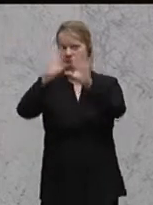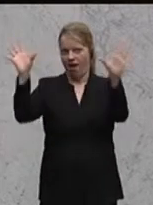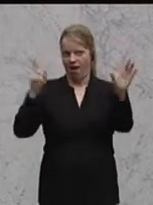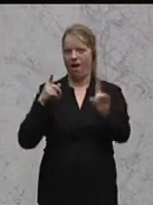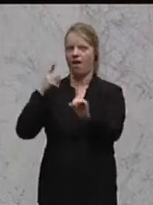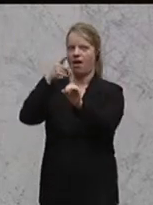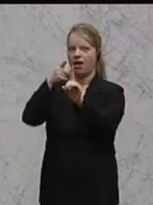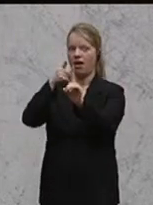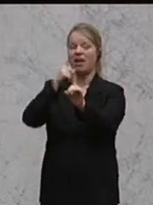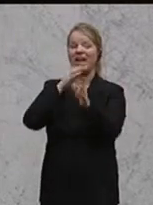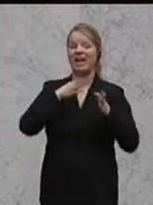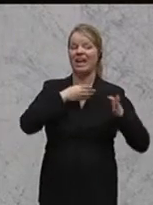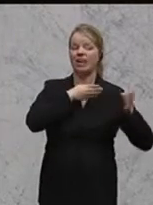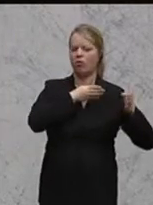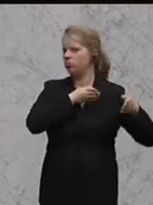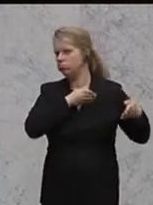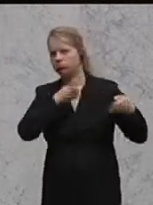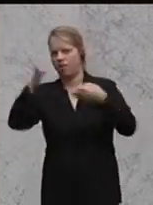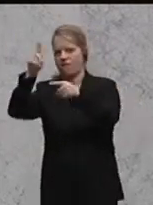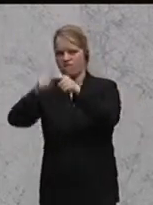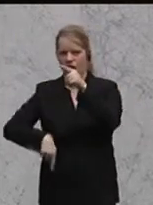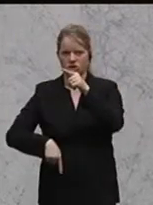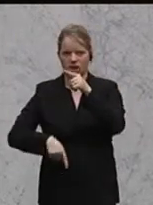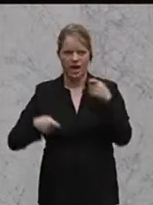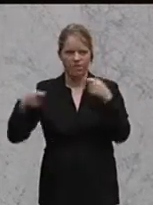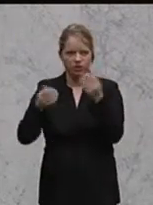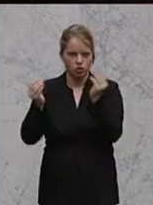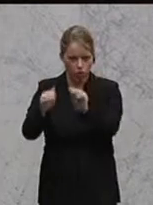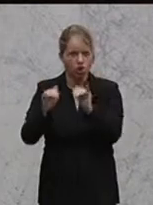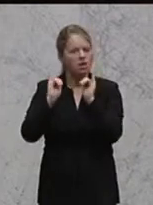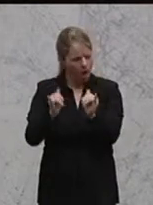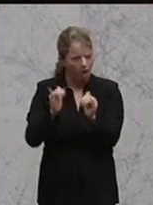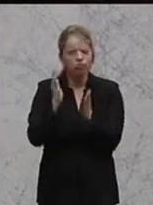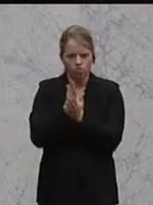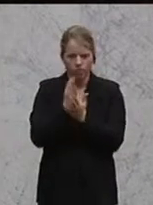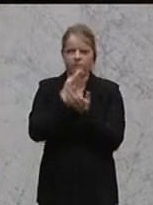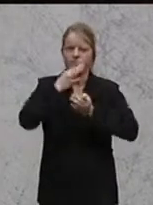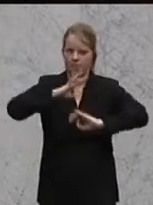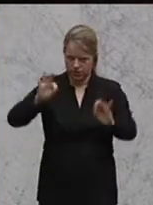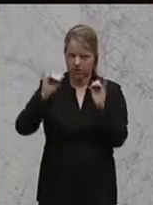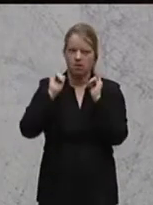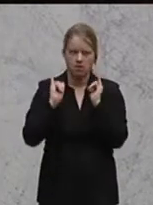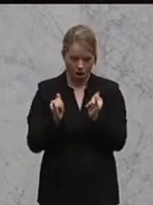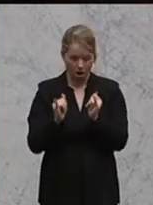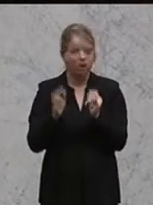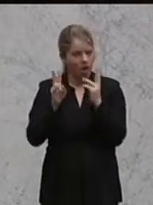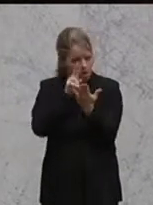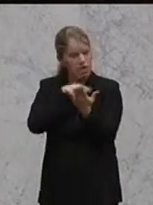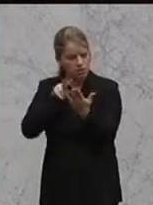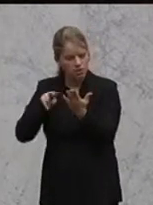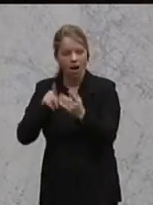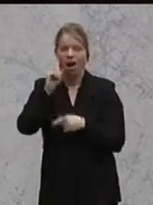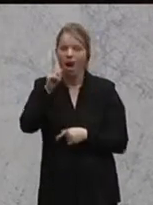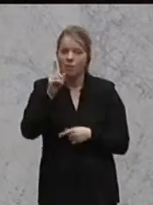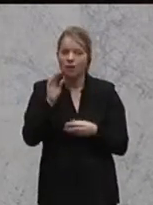Nämlich in die falsche Richtung, was den Investitionsschutz betrifft. Ja, er ist wesentlich verbessert worden, das können wir dort lesen. Er ist verbessert worden. Aber